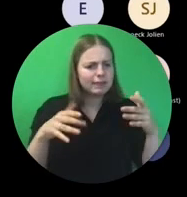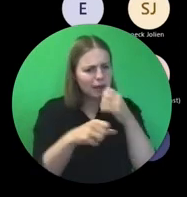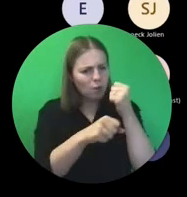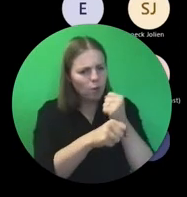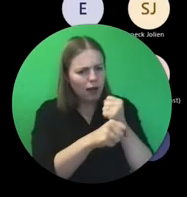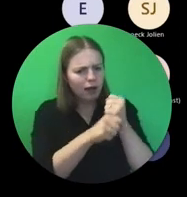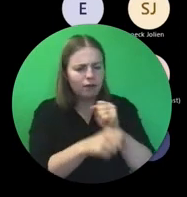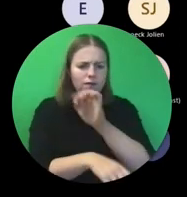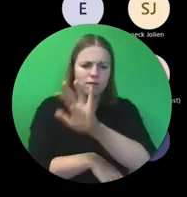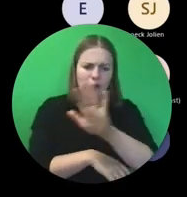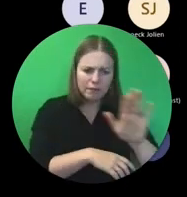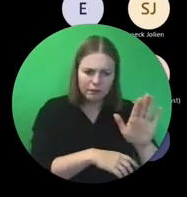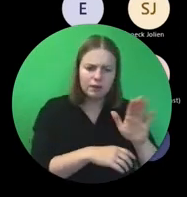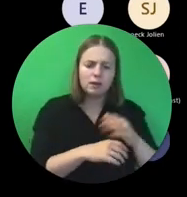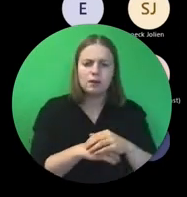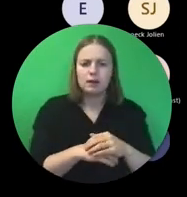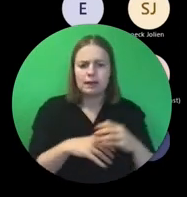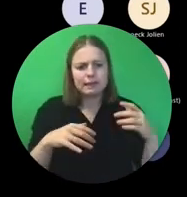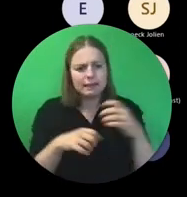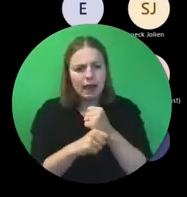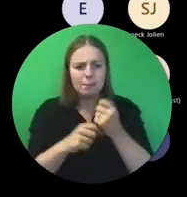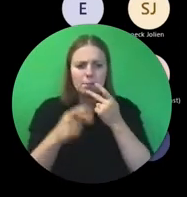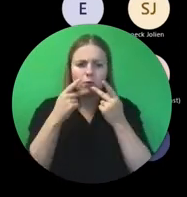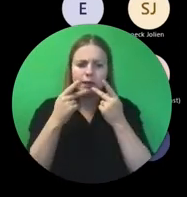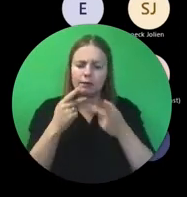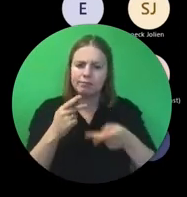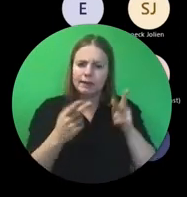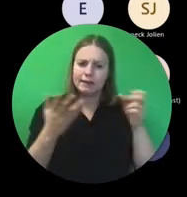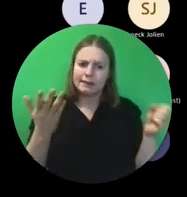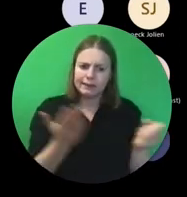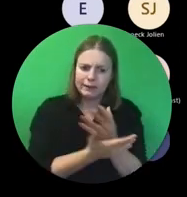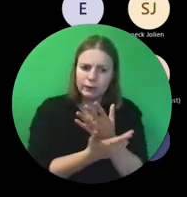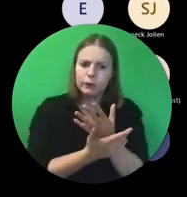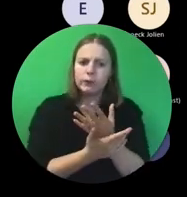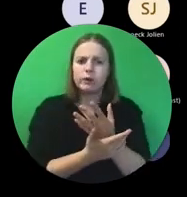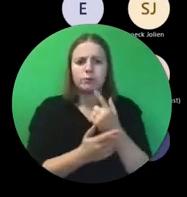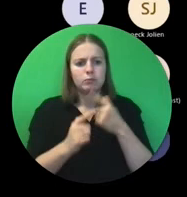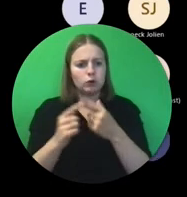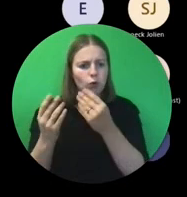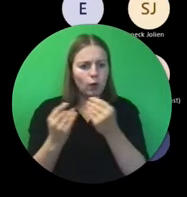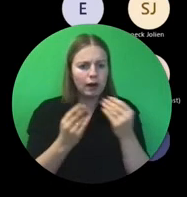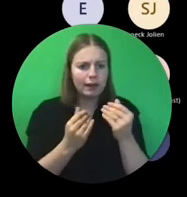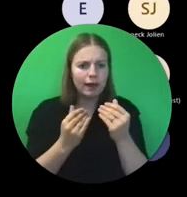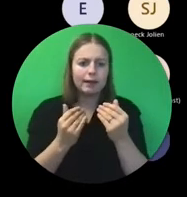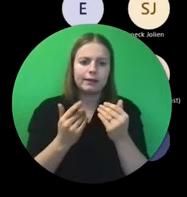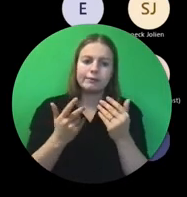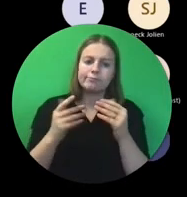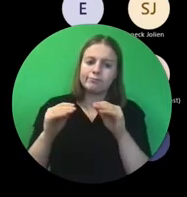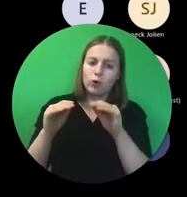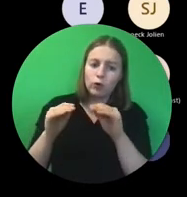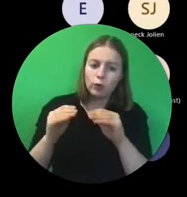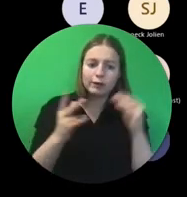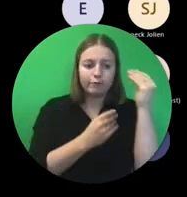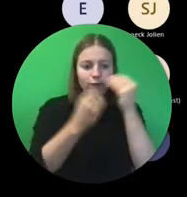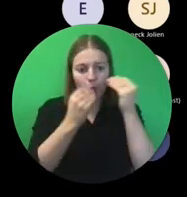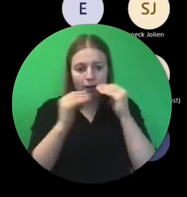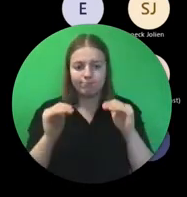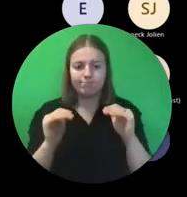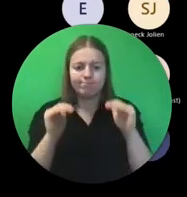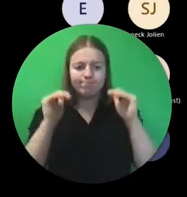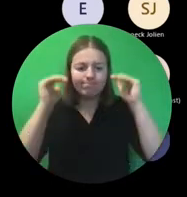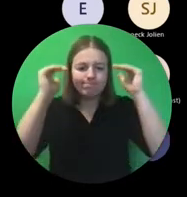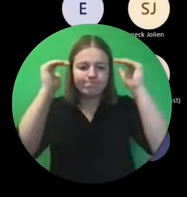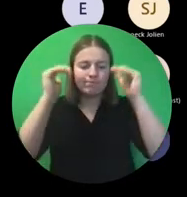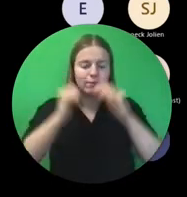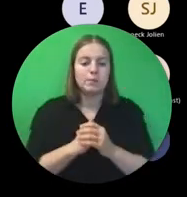om samen bij te dragen tot vernieuwing en kwaliteitsverhoging in onderwijs en vorming. Ik wens jullie